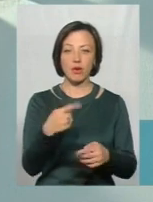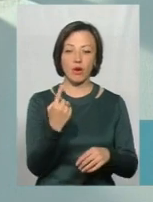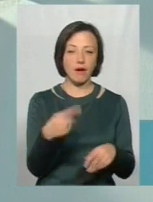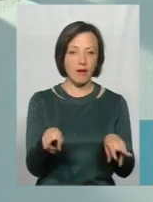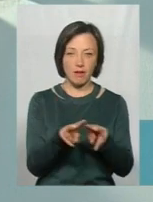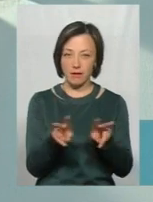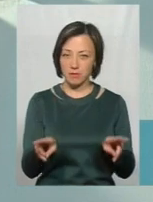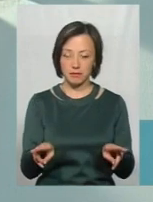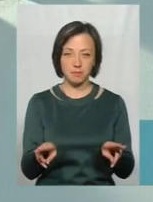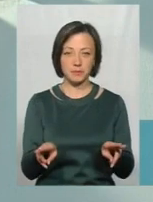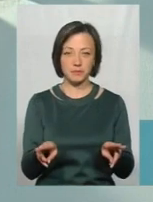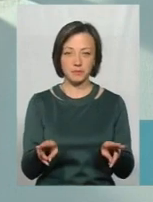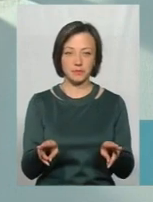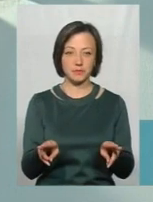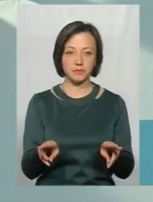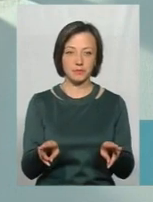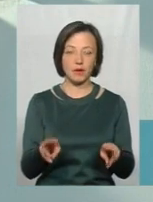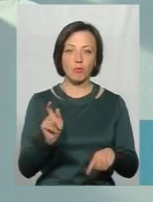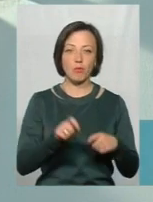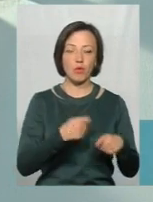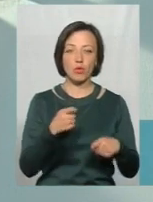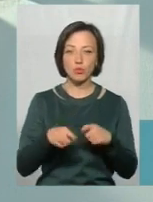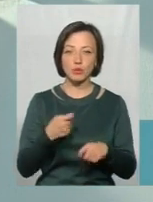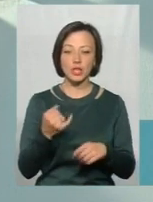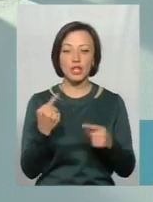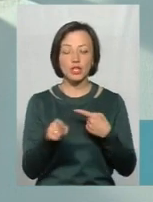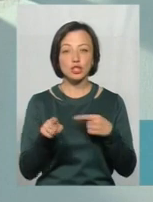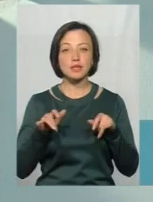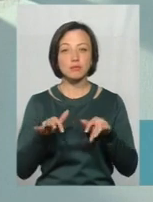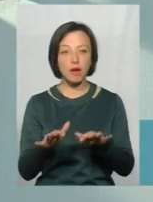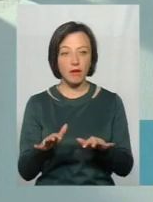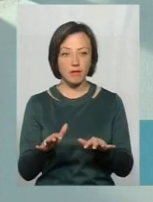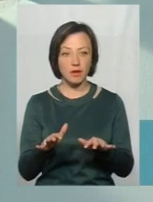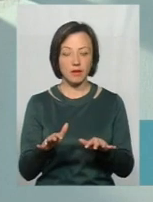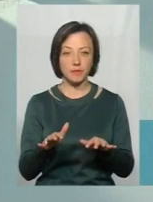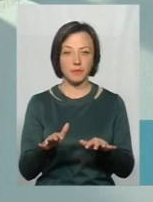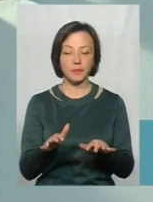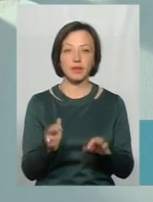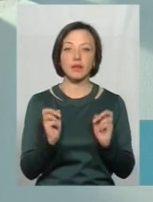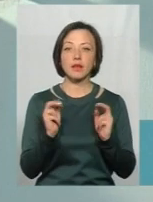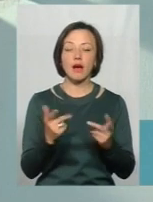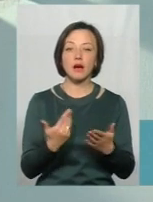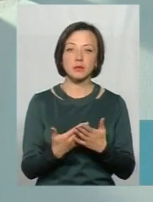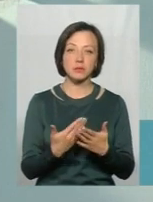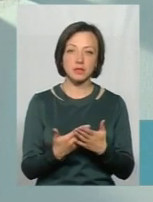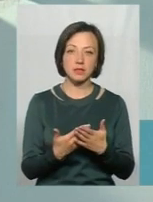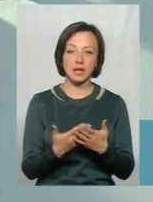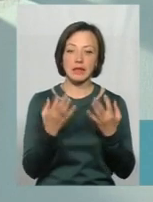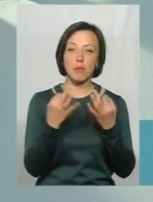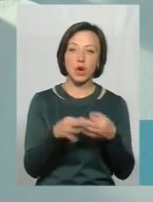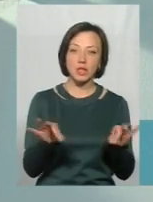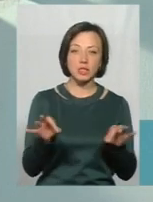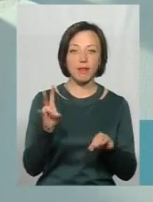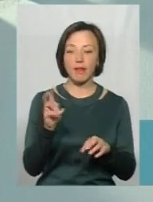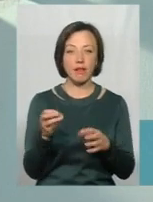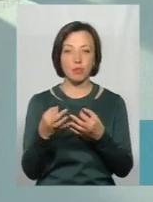і ті ж самі, скажімо, правопорушення. Інша справа, наскільки, скажімо, демократичні і